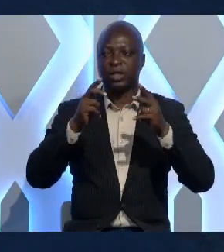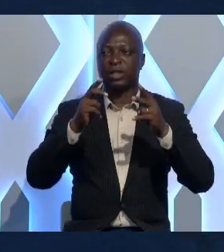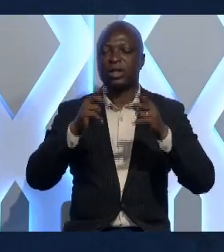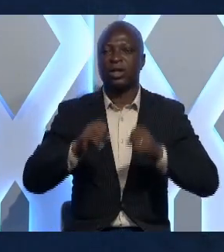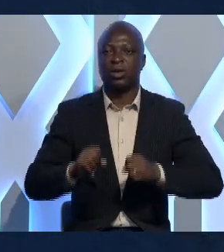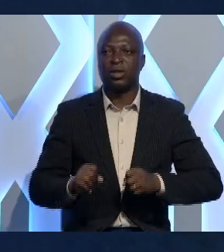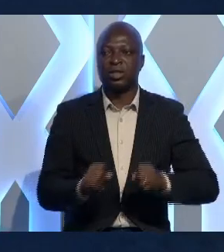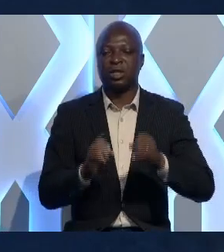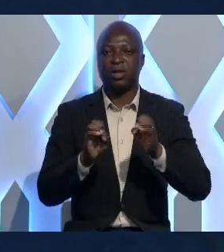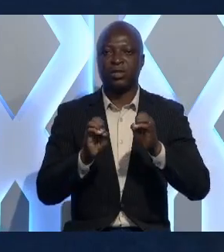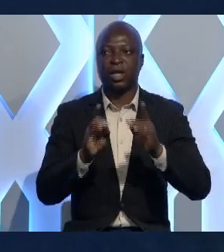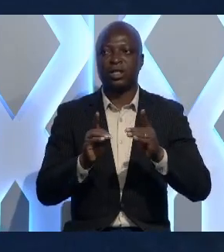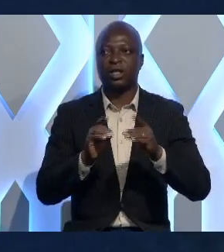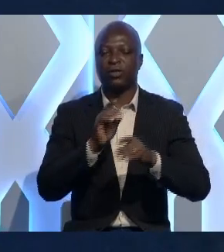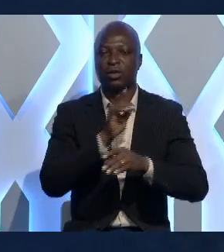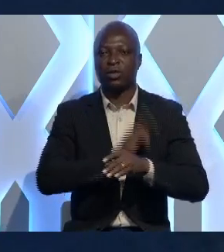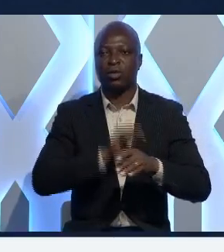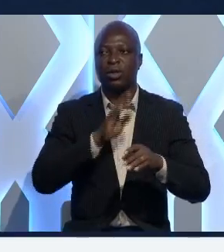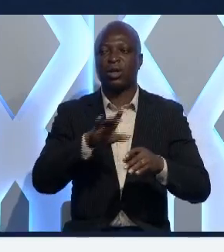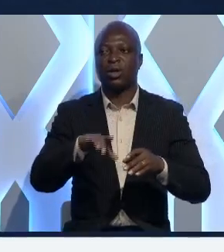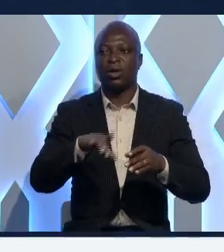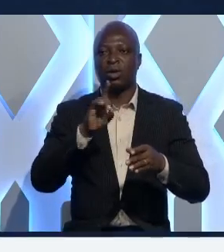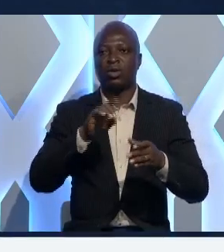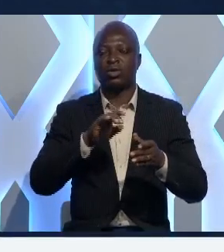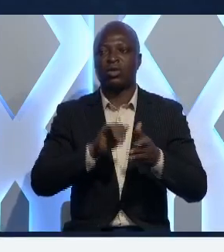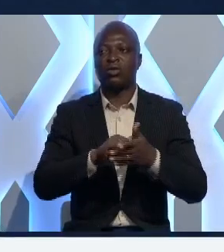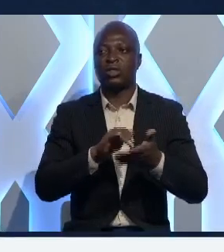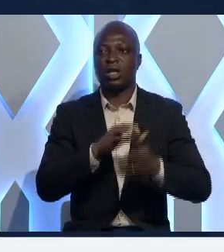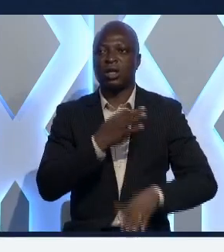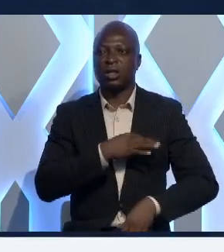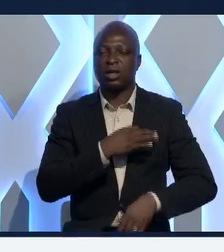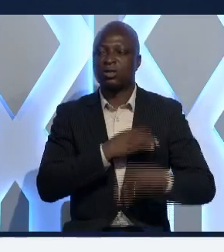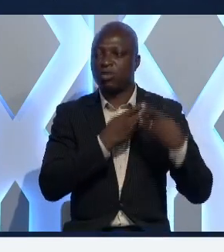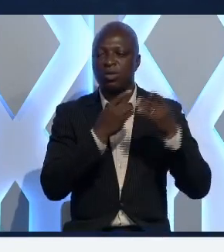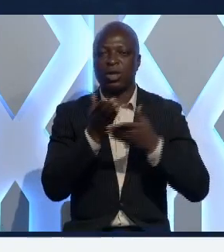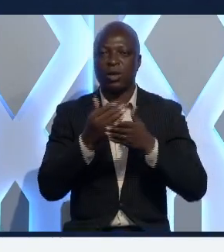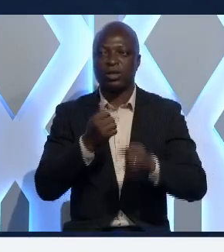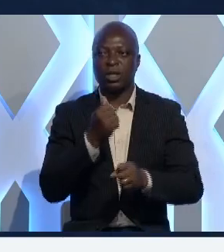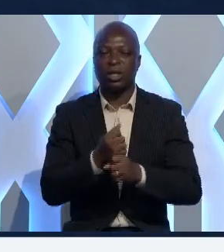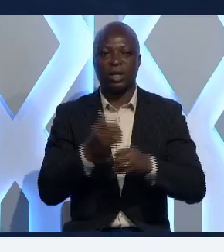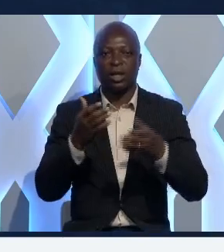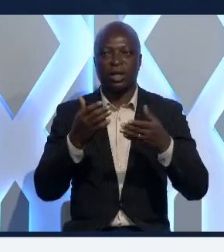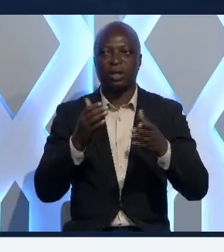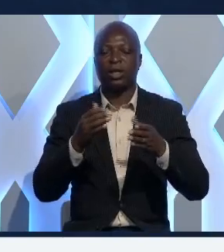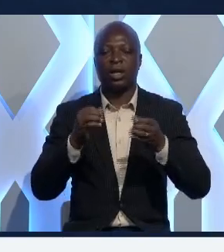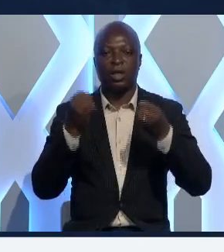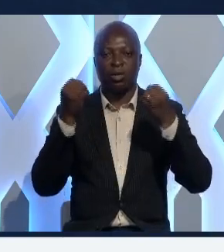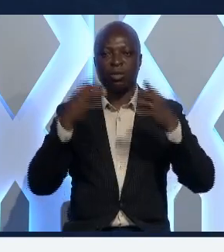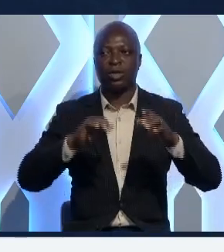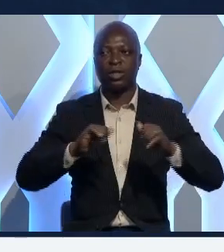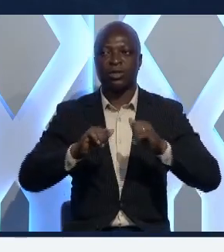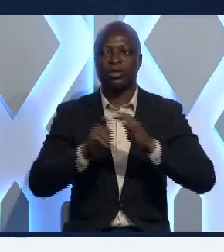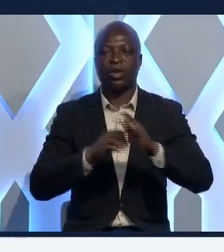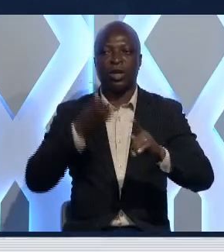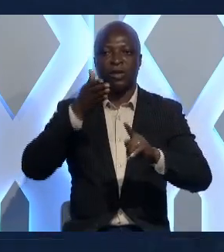système éducatif togolais retrouve ses lettres de noblesse depuis quelques années et déjà. Les nombreuses actions